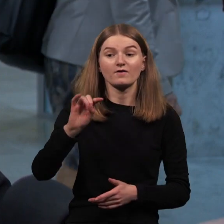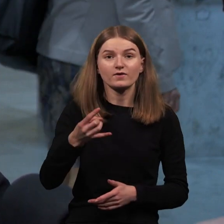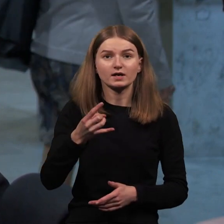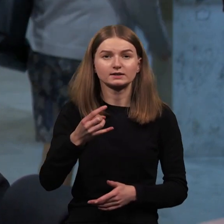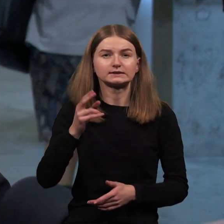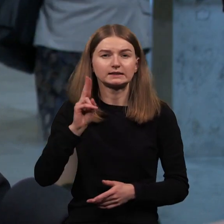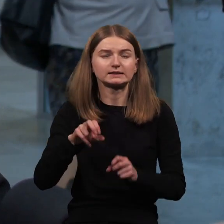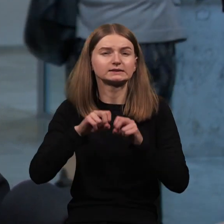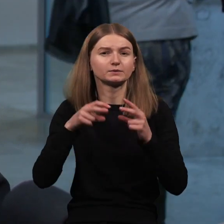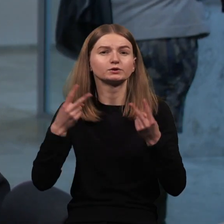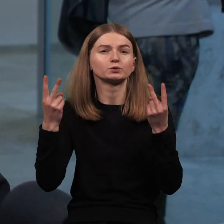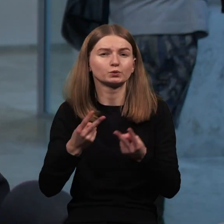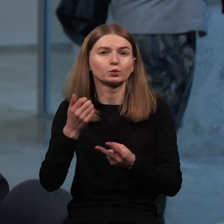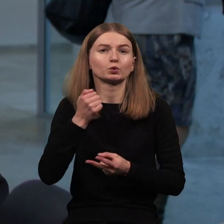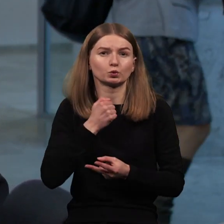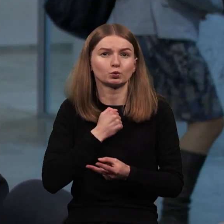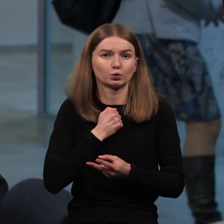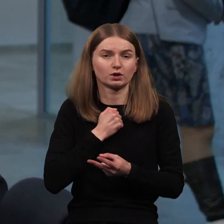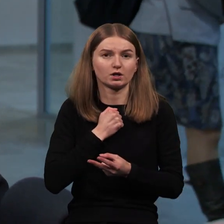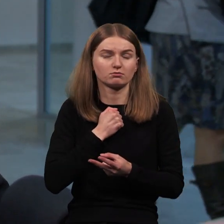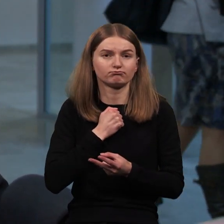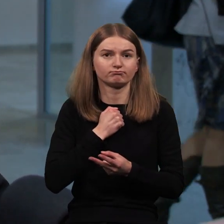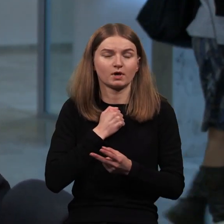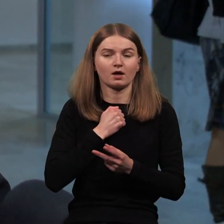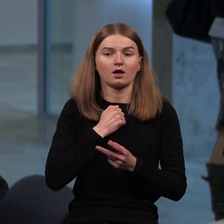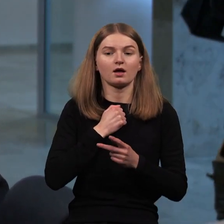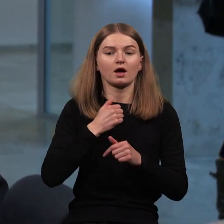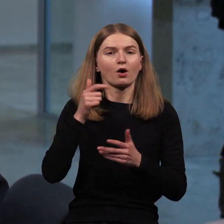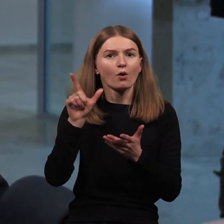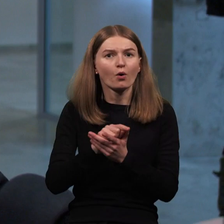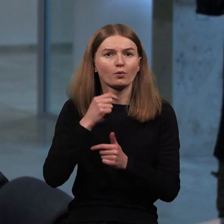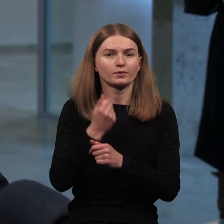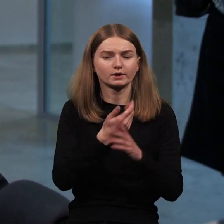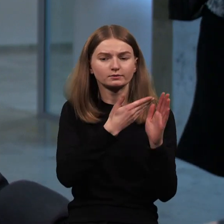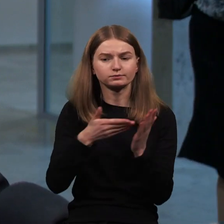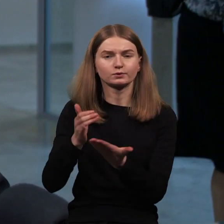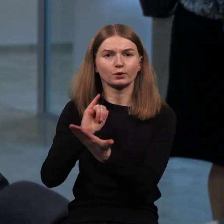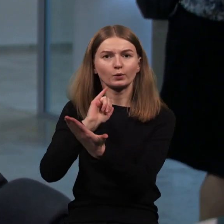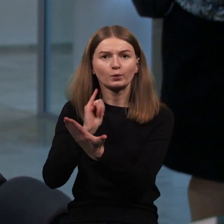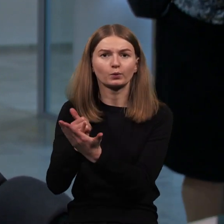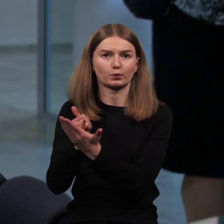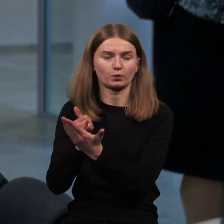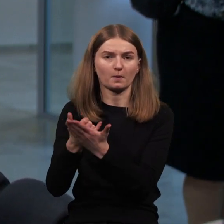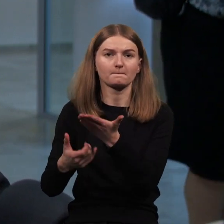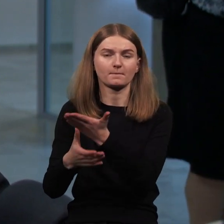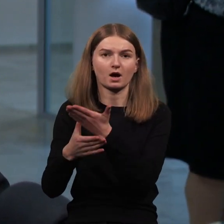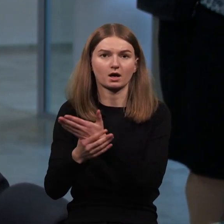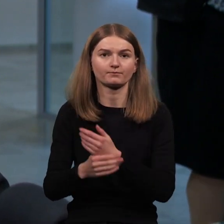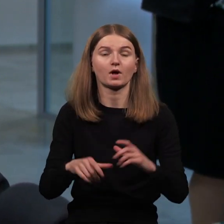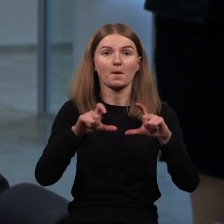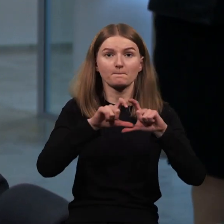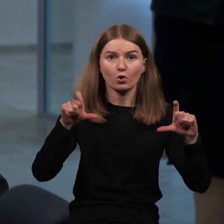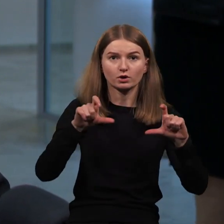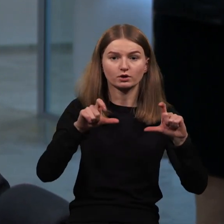tų poreikių nepraranda ir, reiškia, jam tą pagalbą vis tiek reikia suteikti. Keltuvai mokyklose irgi